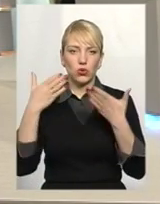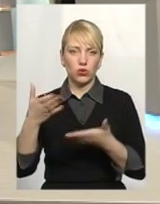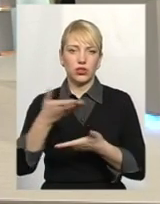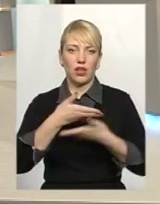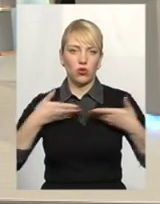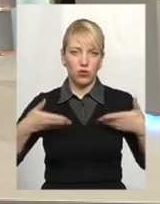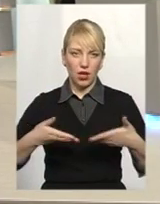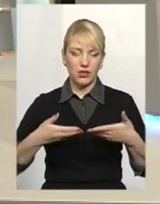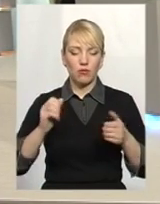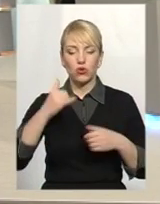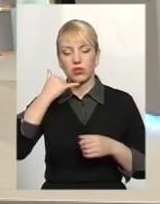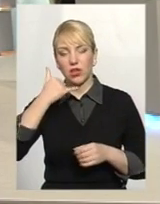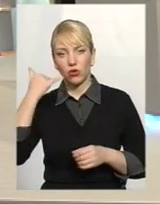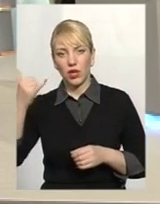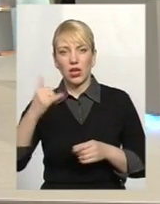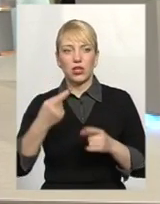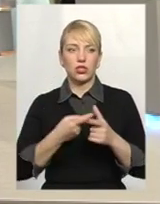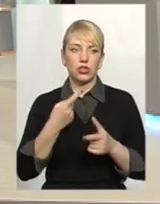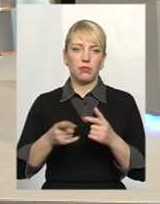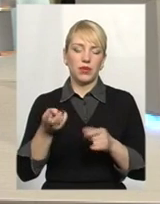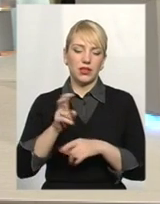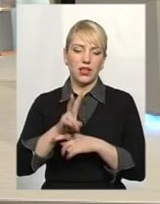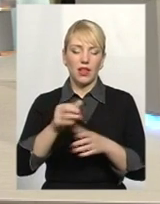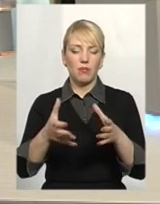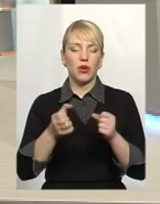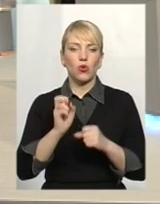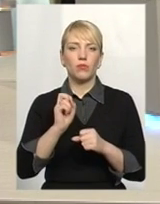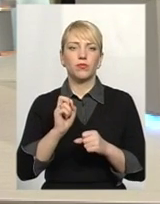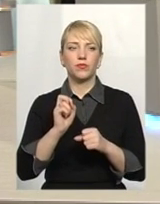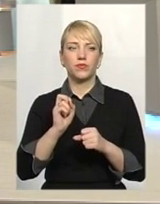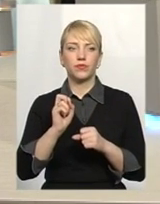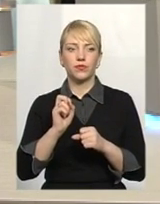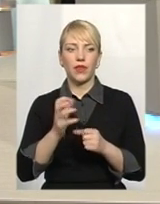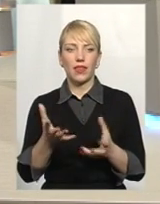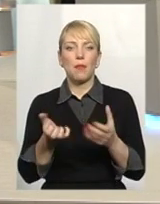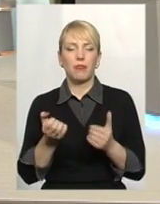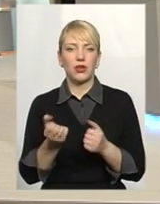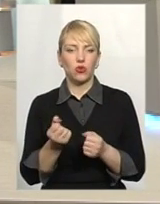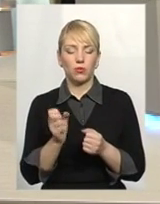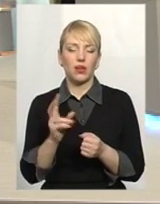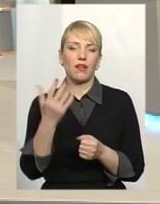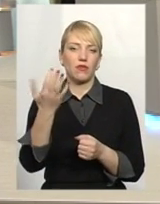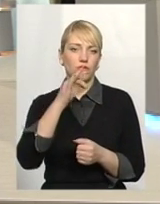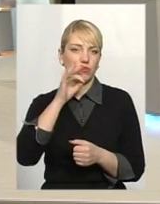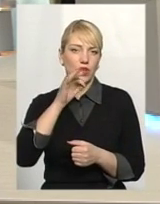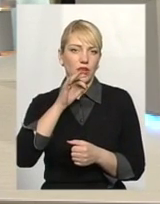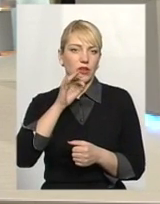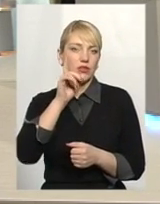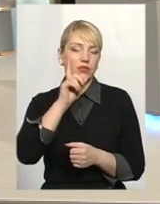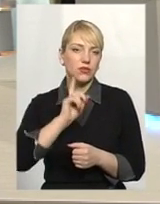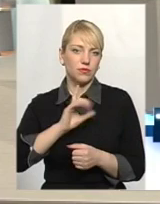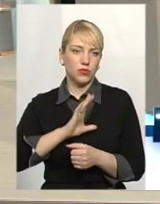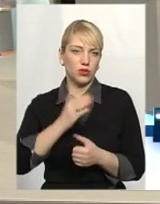зателефонувати, чи прийти на прийом, як споживачу буде краще це зробити. Тобто, не